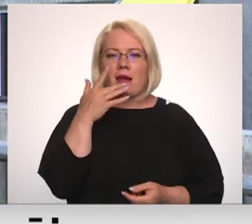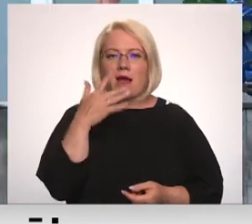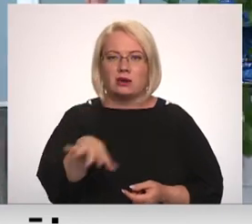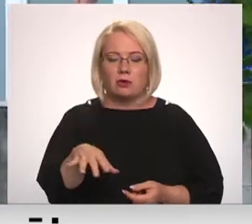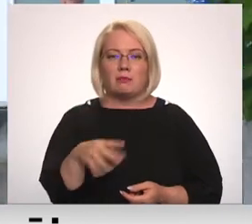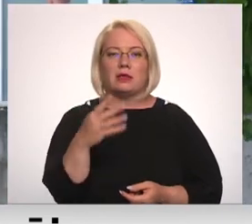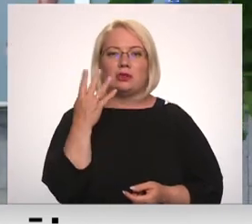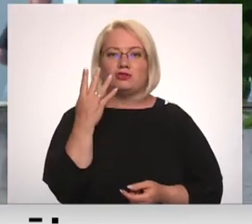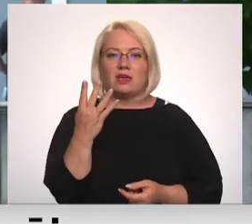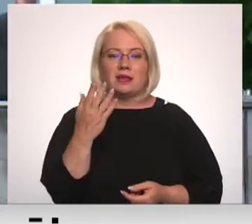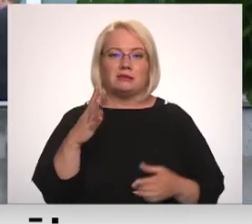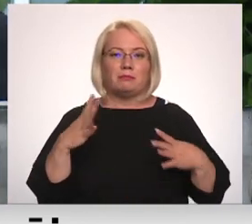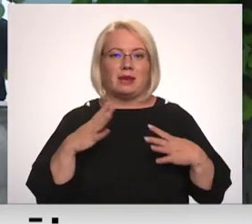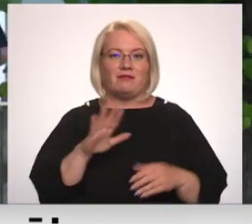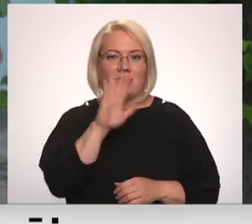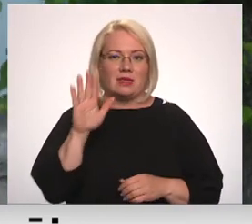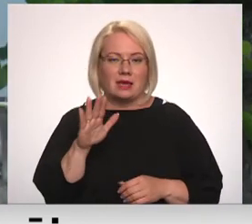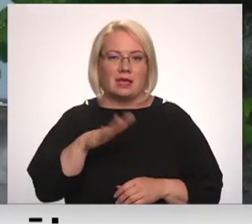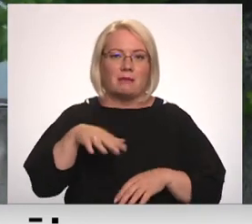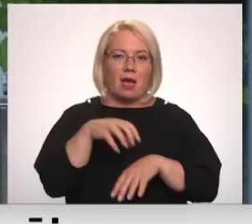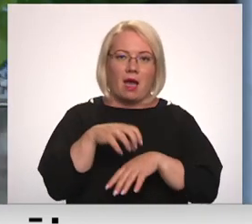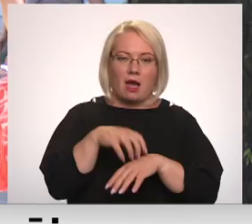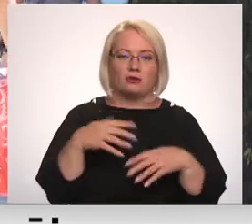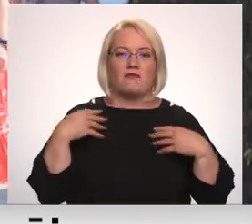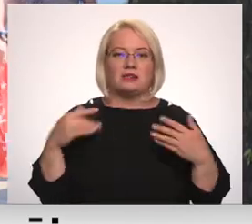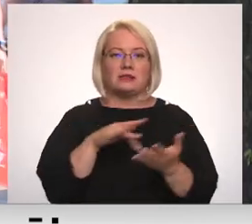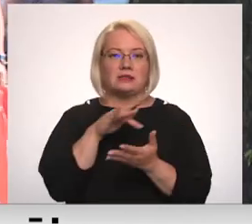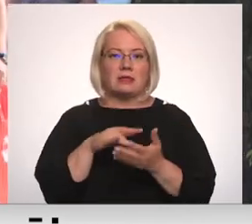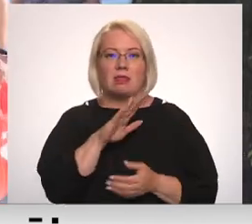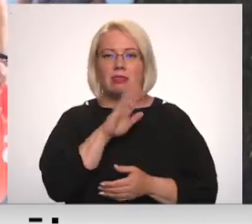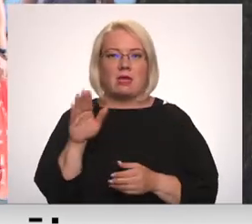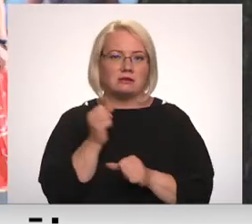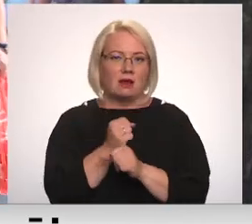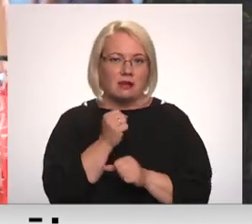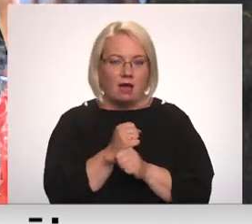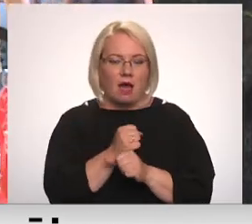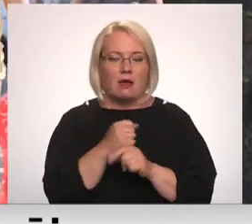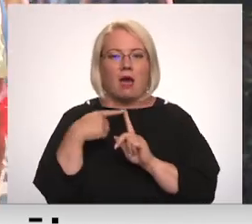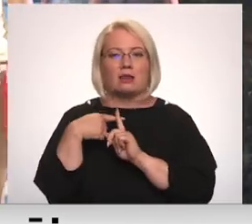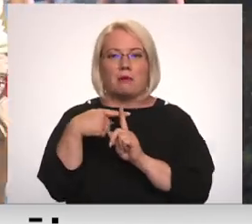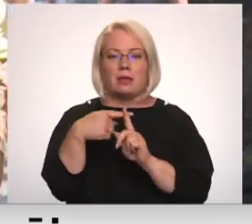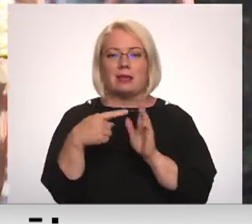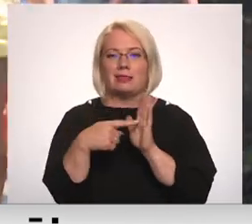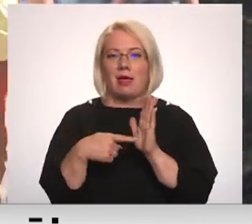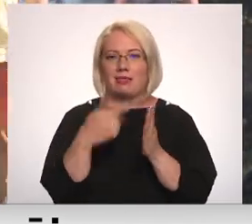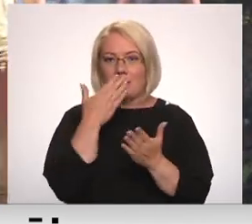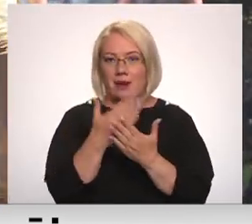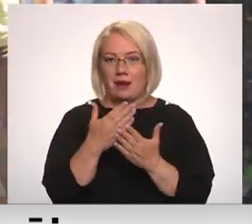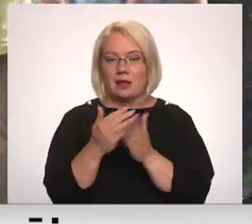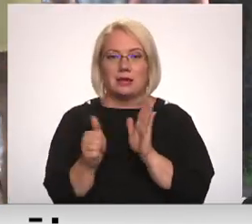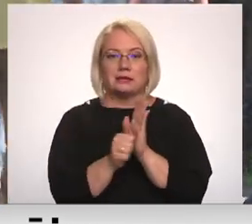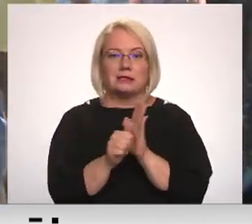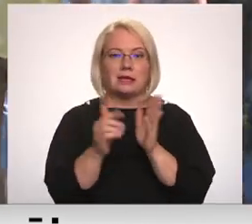bet četrām brīvdienām, kad ģimenes ārsti un veselības centri nestrādāja. Neatliekamās palīdzības data liecina, ka sesdienas